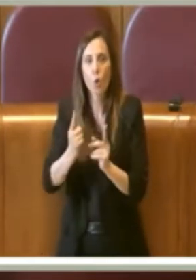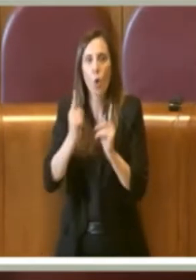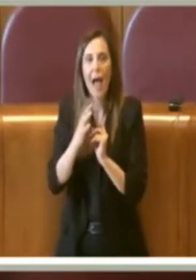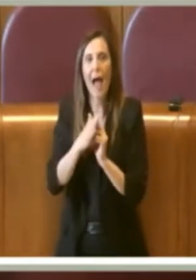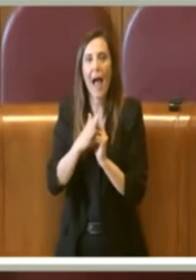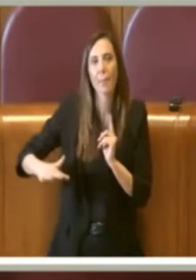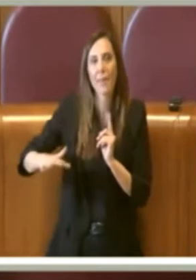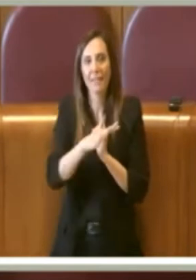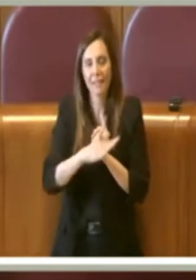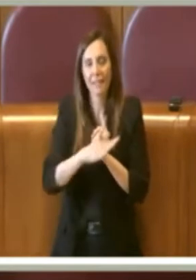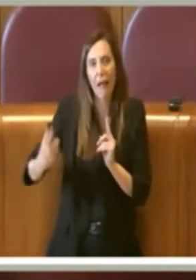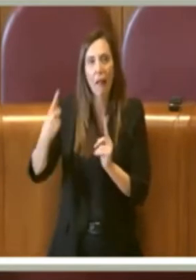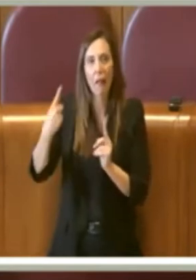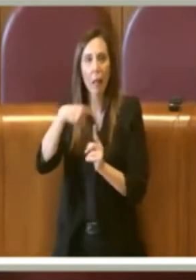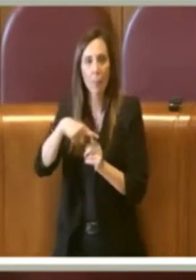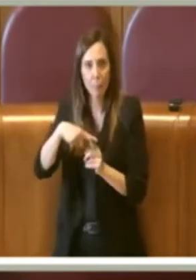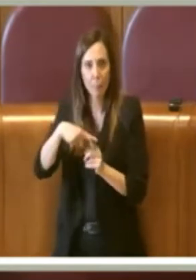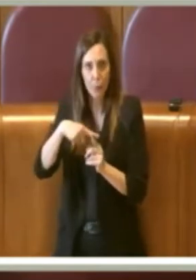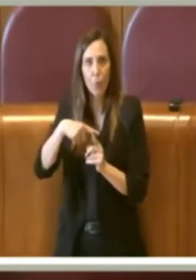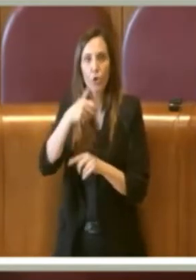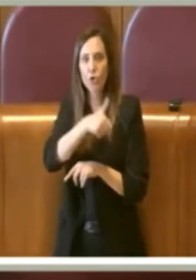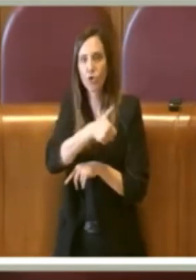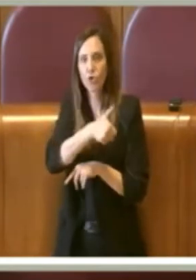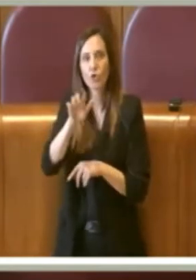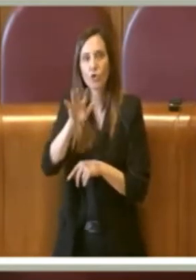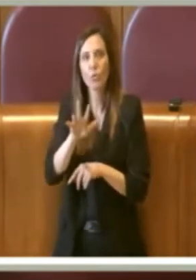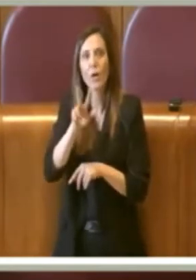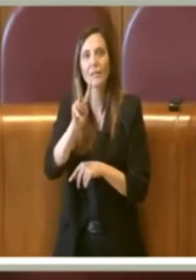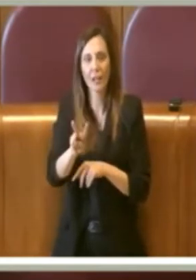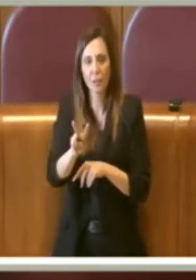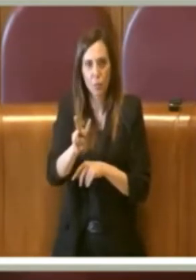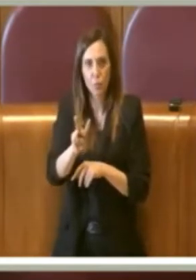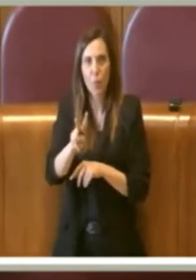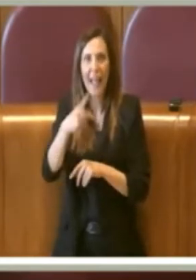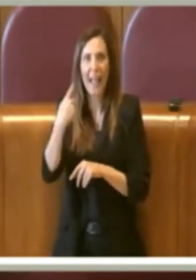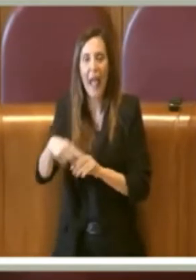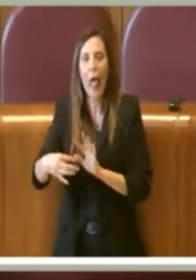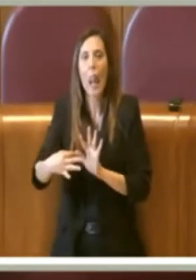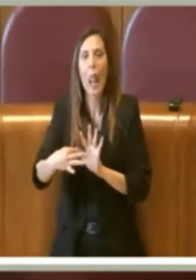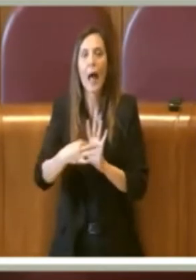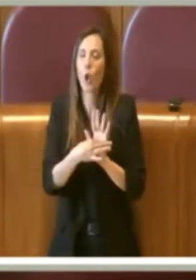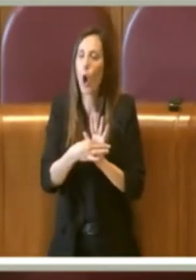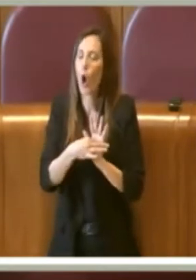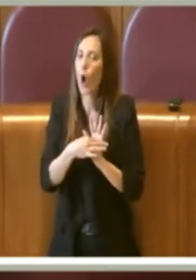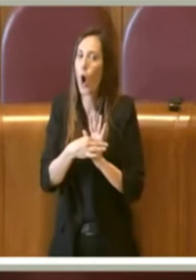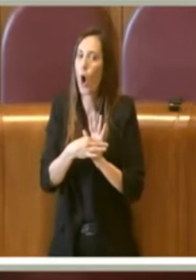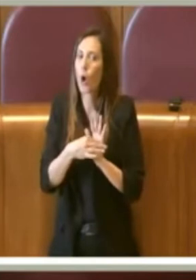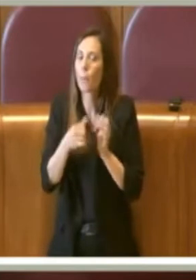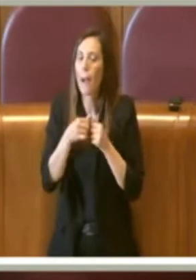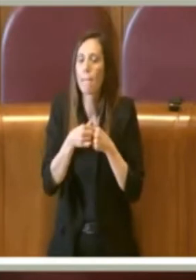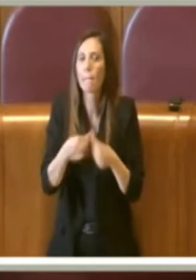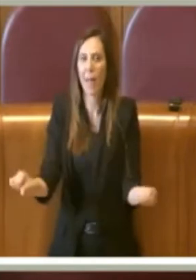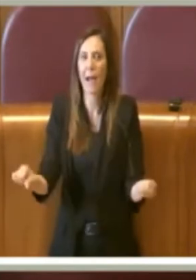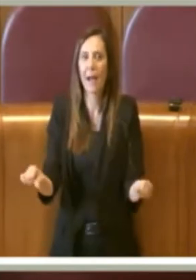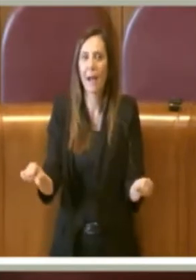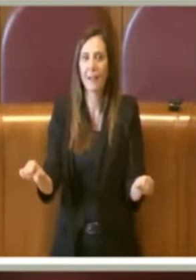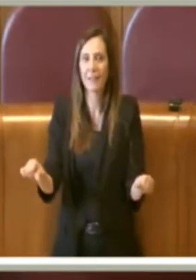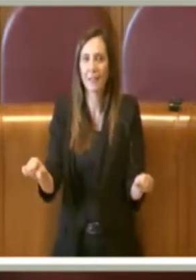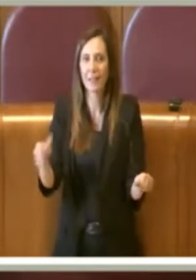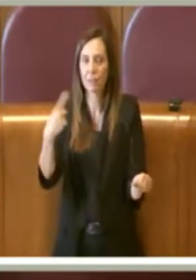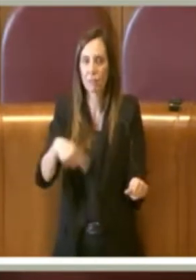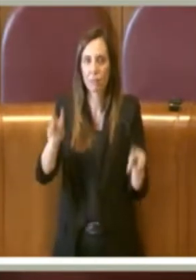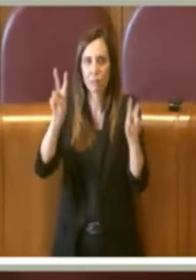e ovviamente anche dalla 152 che è la norma cardine sul